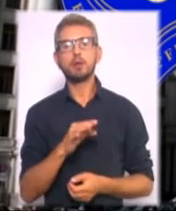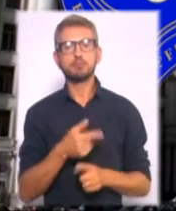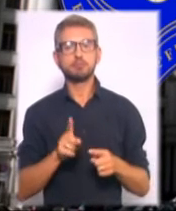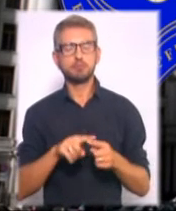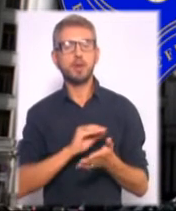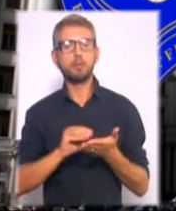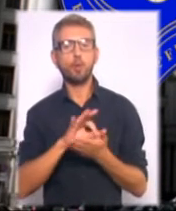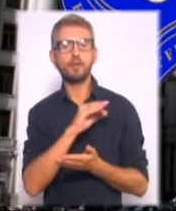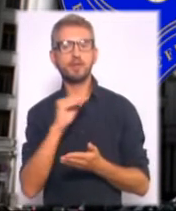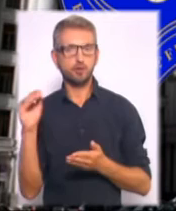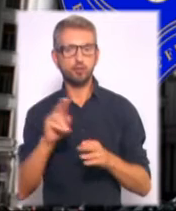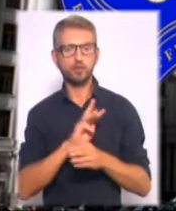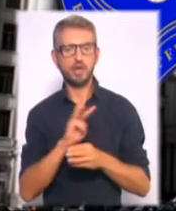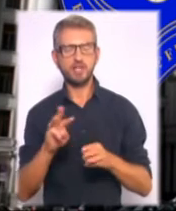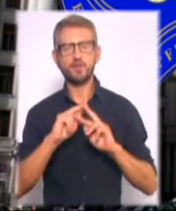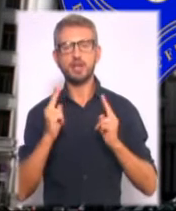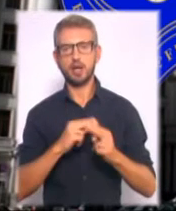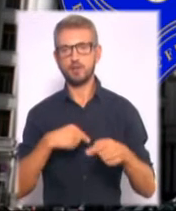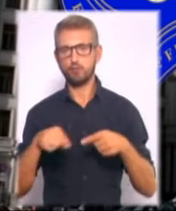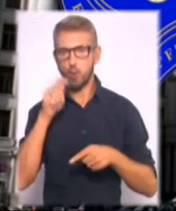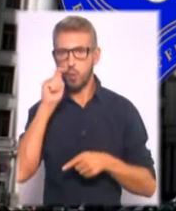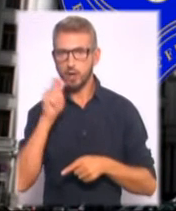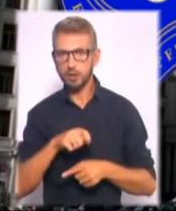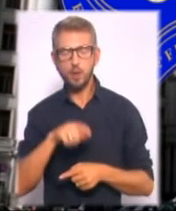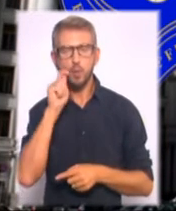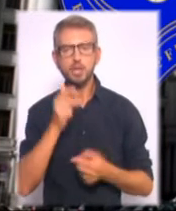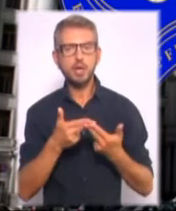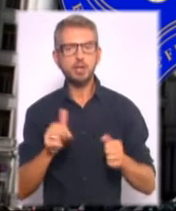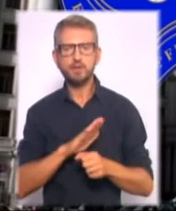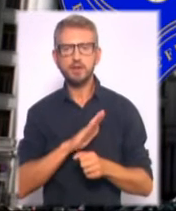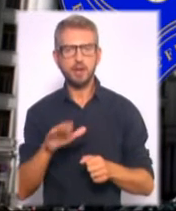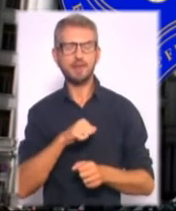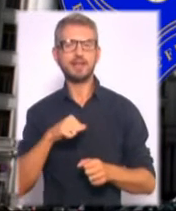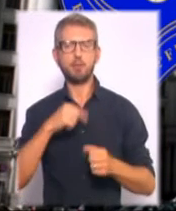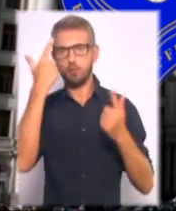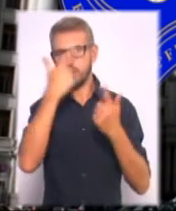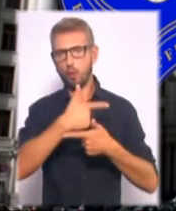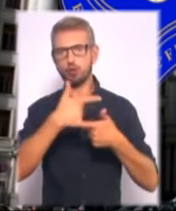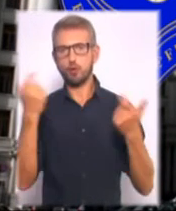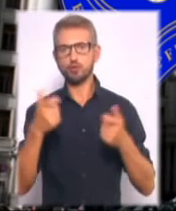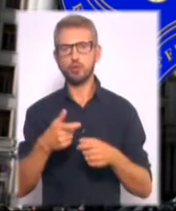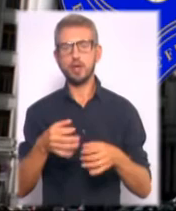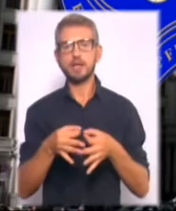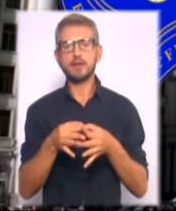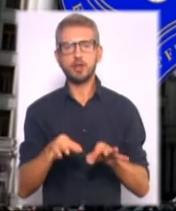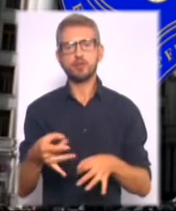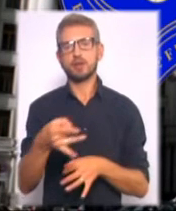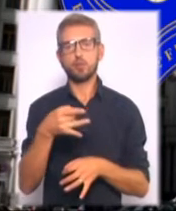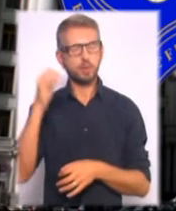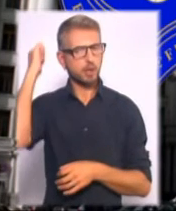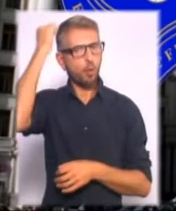Федерації футболу України. Зазначимо, Україна не визнає проголошеної в односторонньому порядку незалежності Косова.